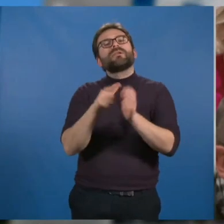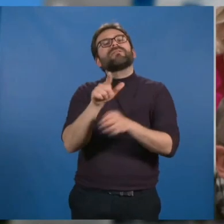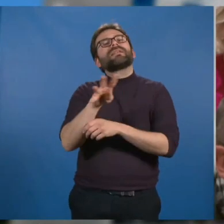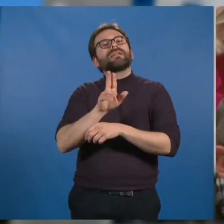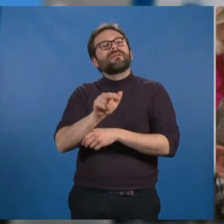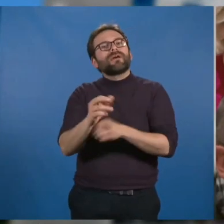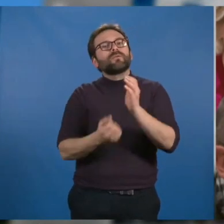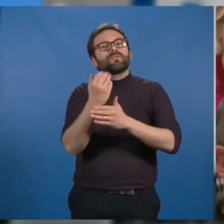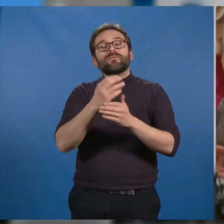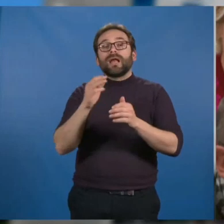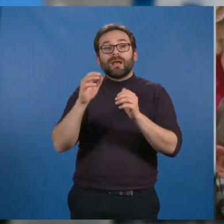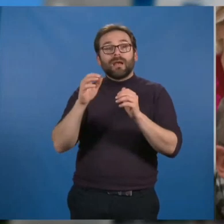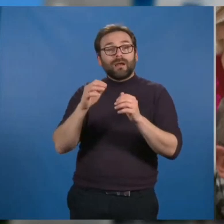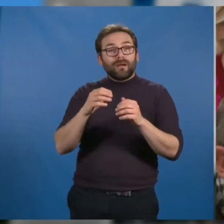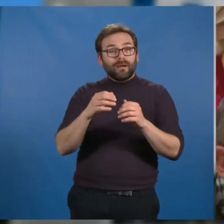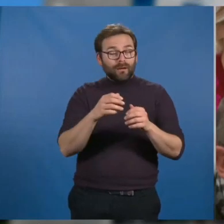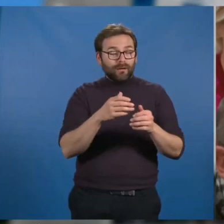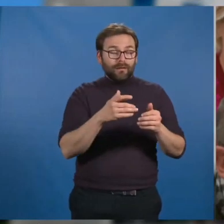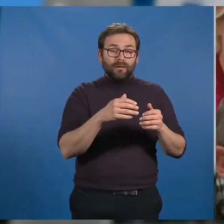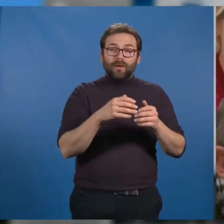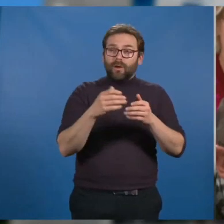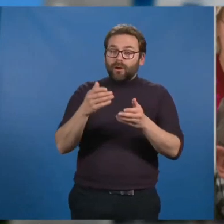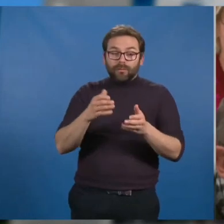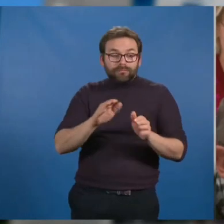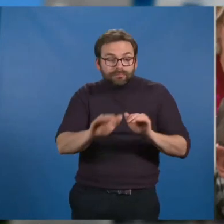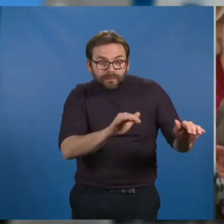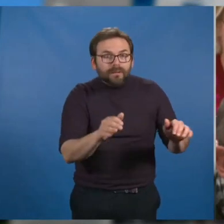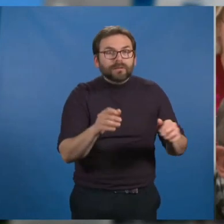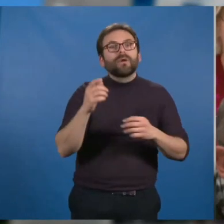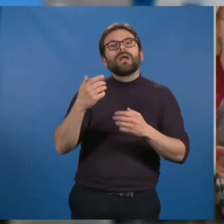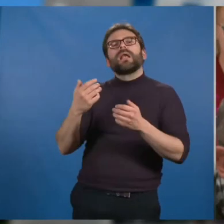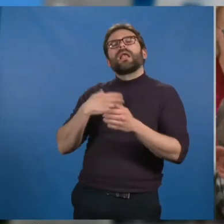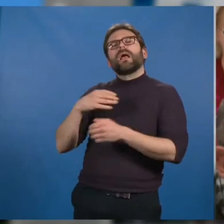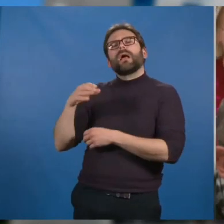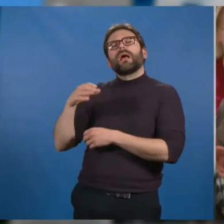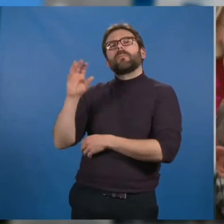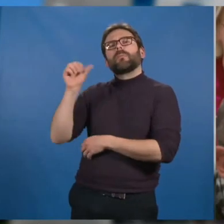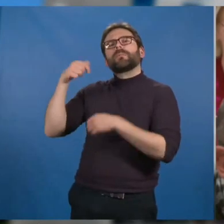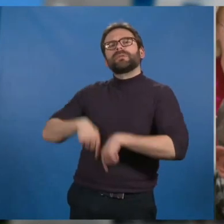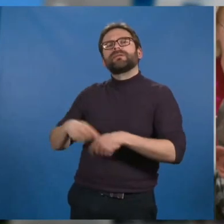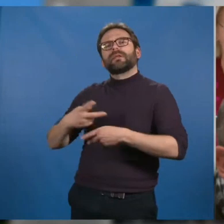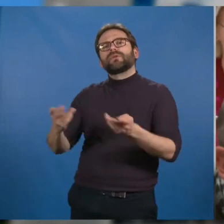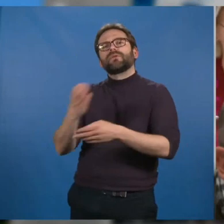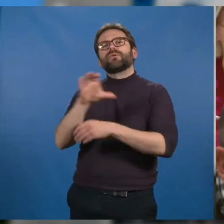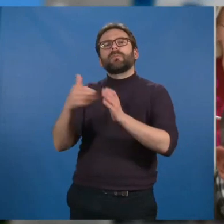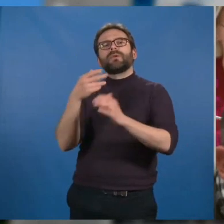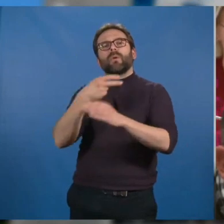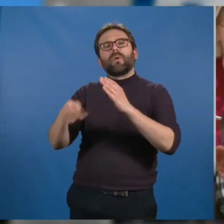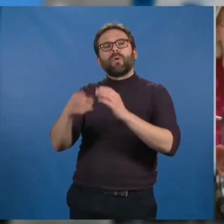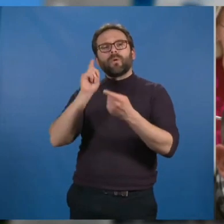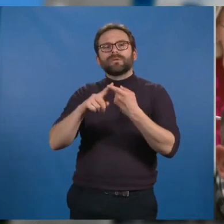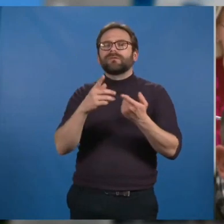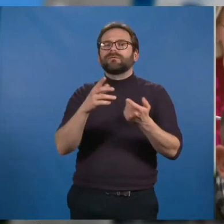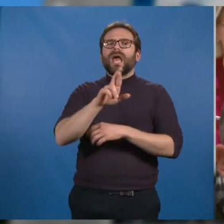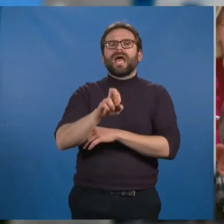Elisabeth Borne vient d'annoncer un plan de 100 milliards d'euros pour les RER métropolitains. Cette fois, nous devons être dans la bonne voiture. Pour